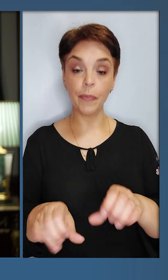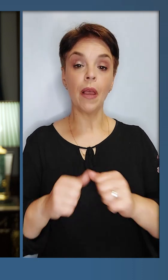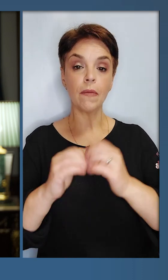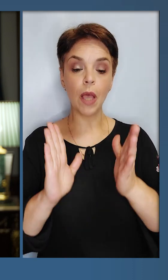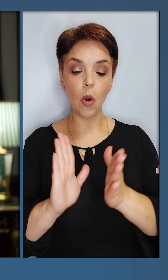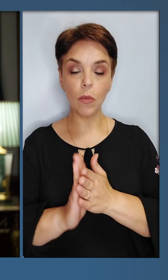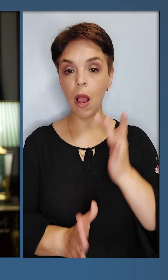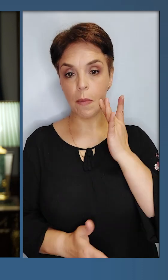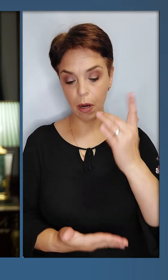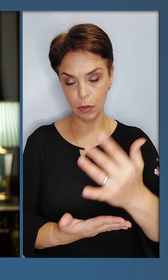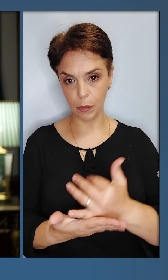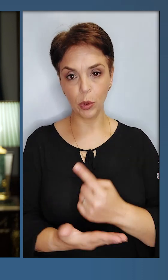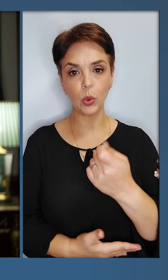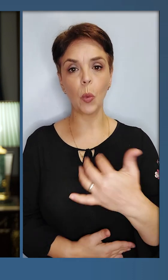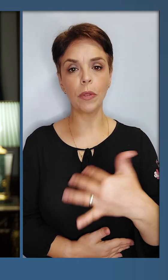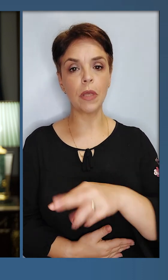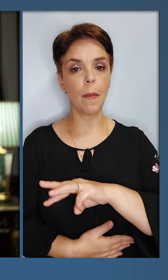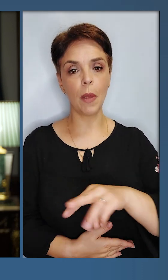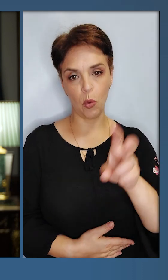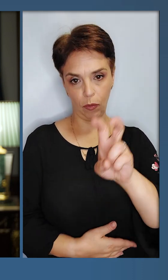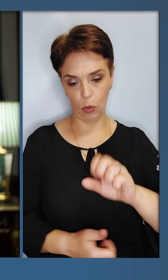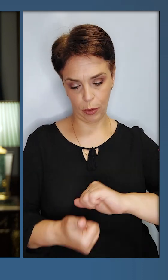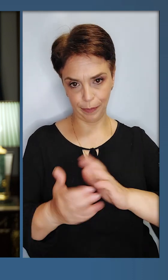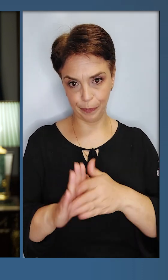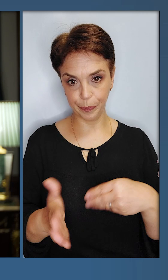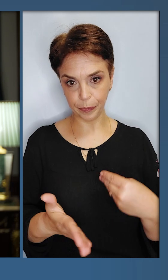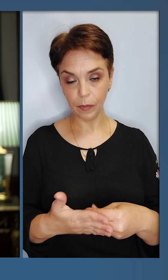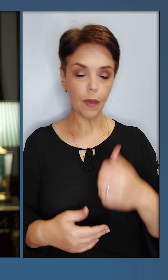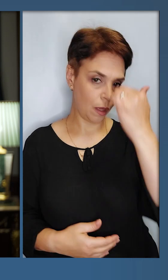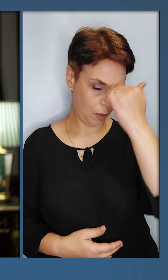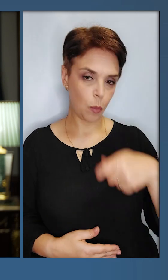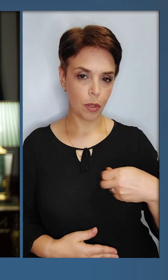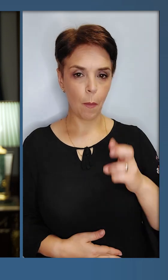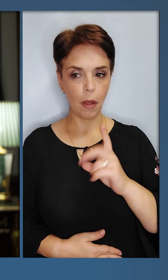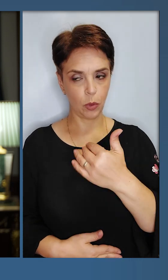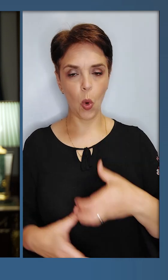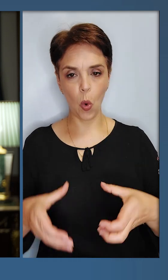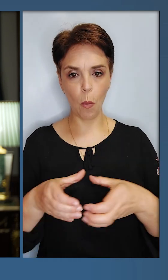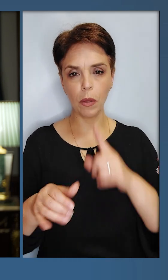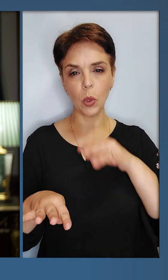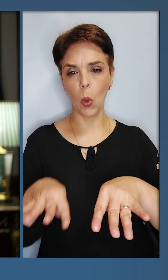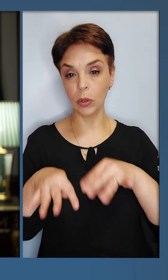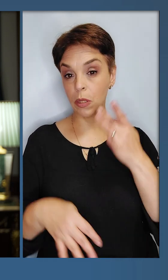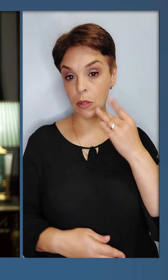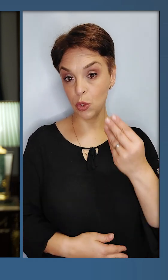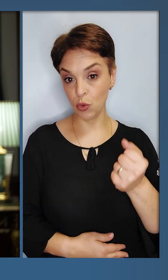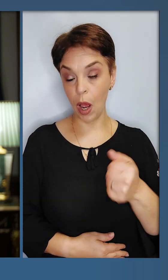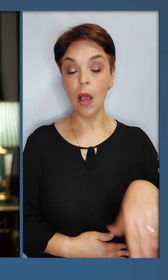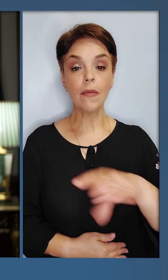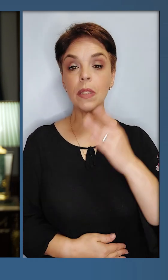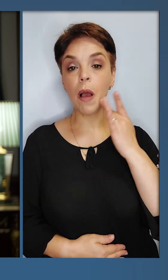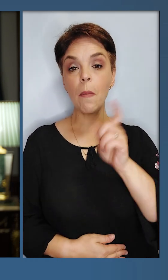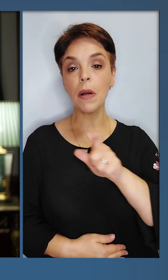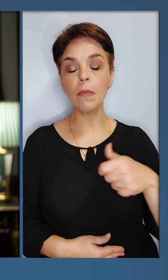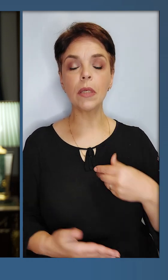Загальний обсяг цього американського пакету – 150 мільйонів доларів. Я дякую президенту Байдену, його команді, Конгресу Сполучених Штатів і